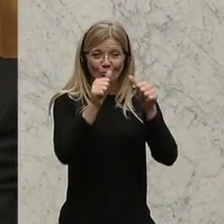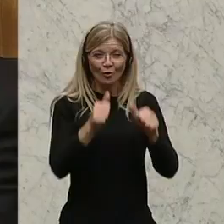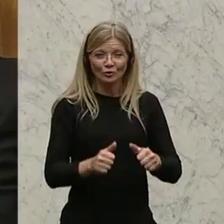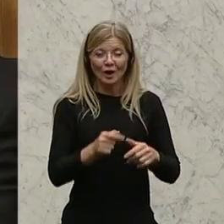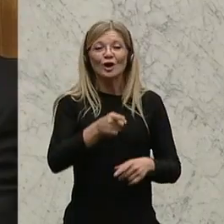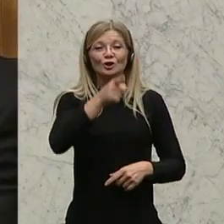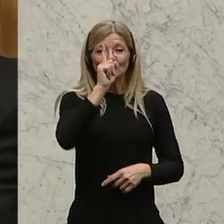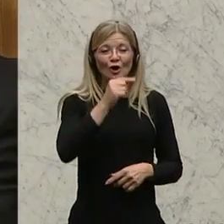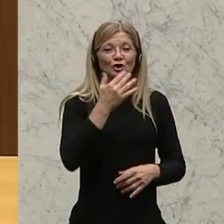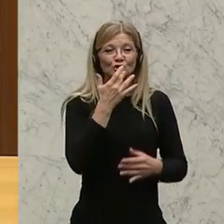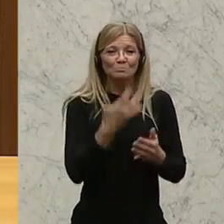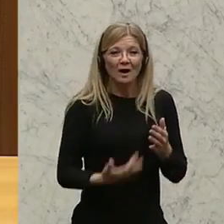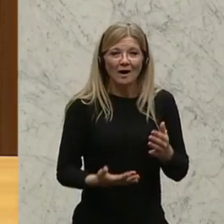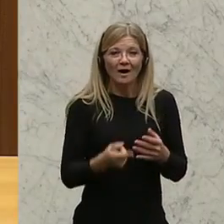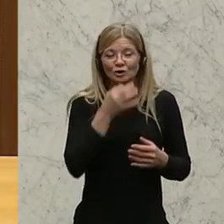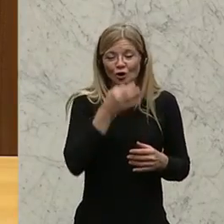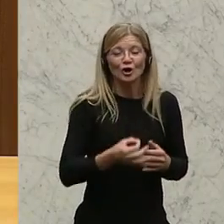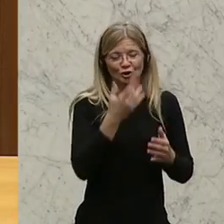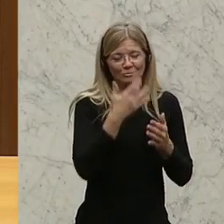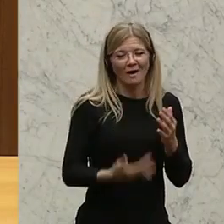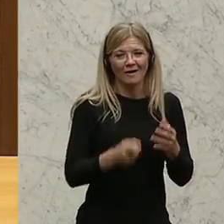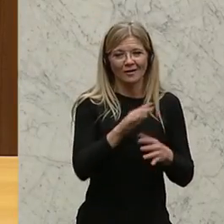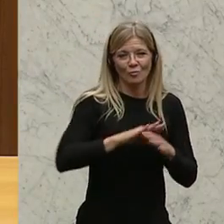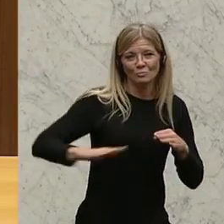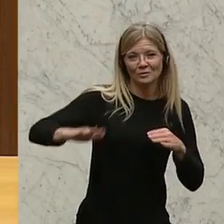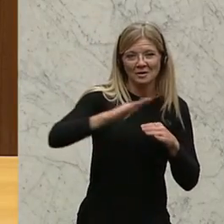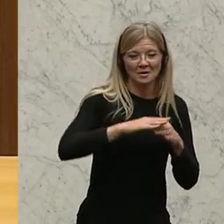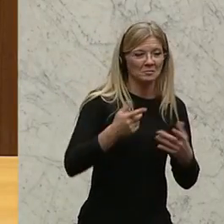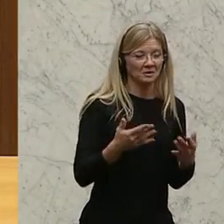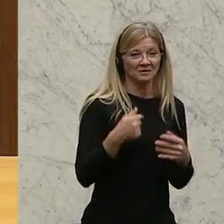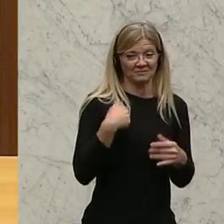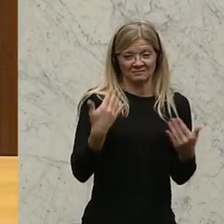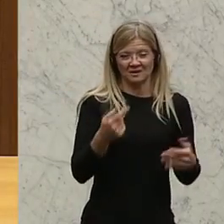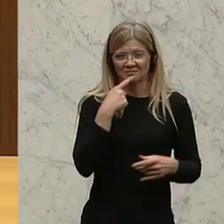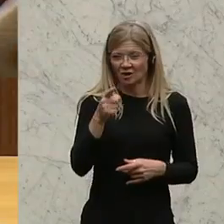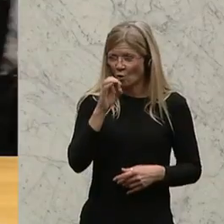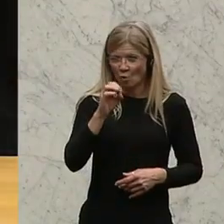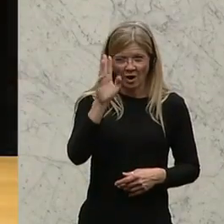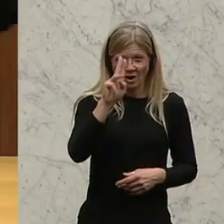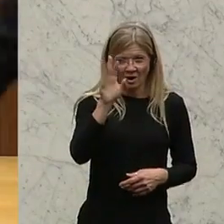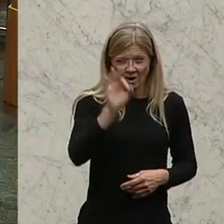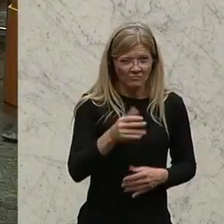Umland herzugehen und zu sagen, aber in Österreich braucht man in öffentlichen Rechten die nicht mehr, das kann ich schlicht und einfach nicht nachvollziehen.